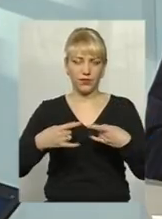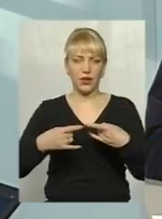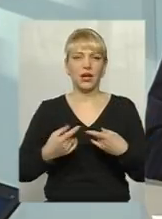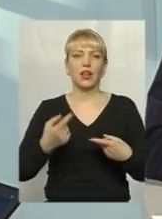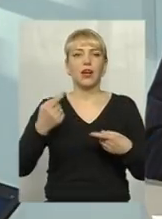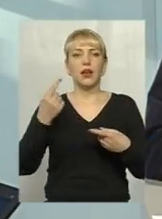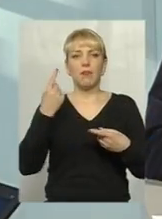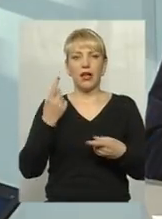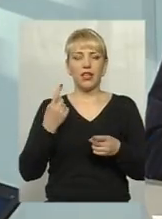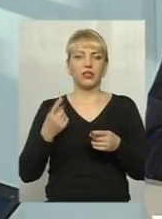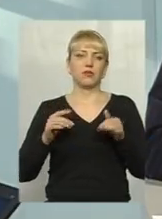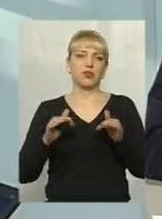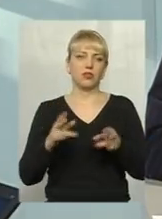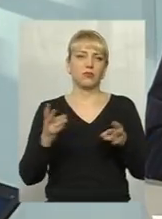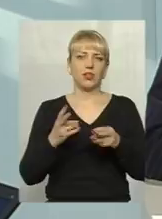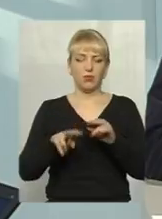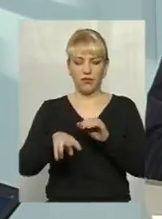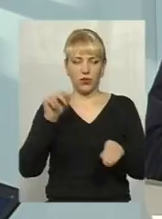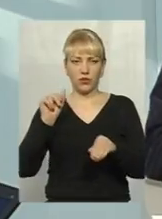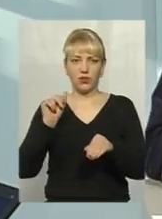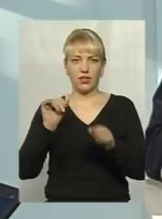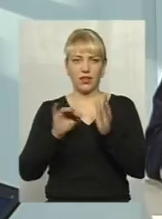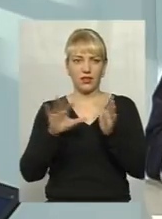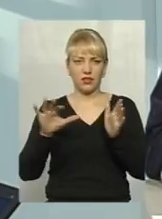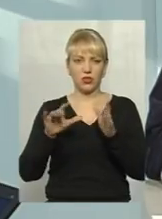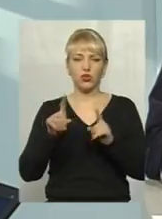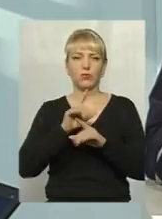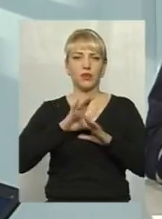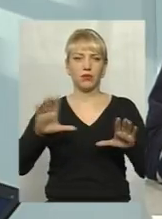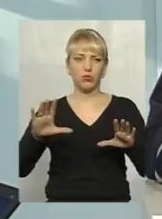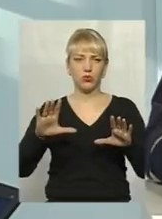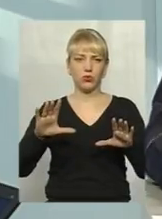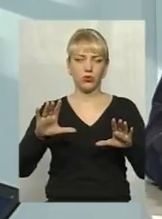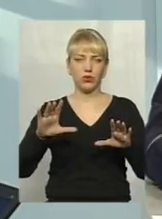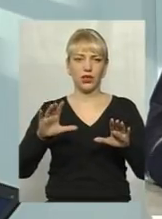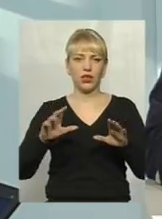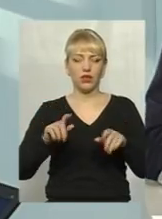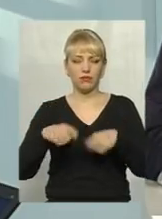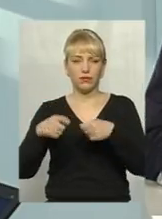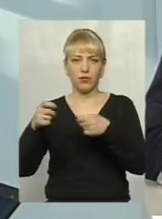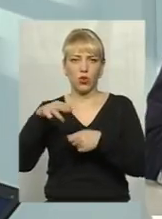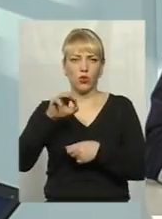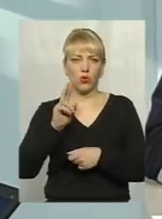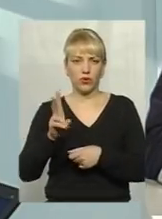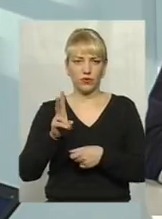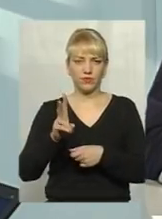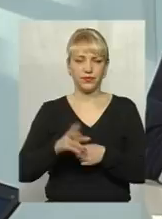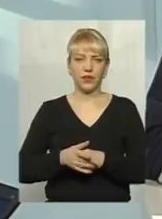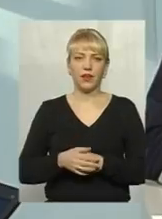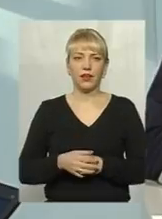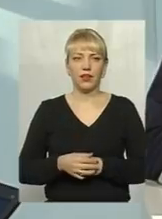Першим ділом треба від'єднати його від електромережі, щоб не було збуджувача, тобто, чинника основного, яке призводить до пожежі.